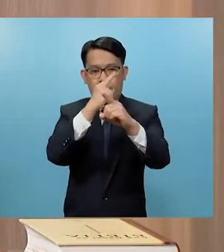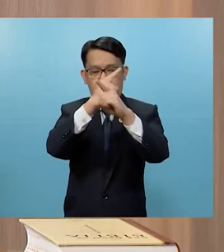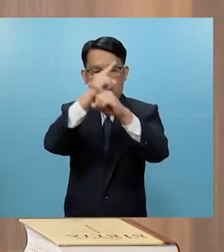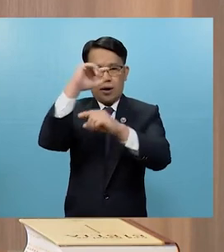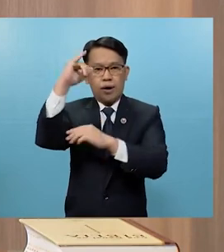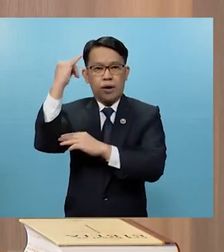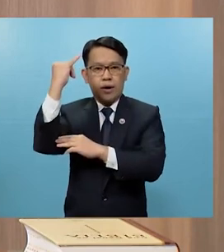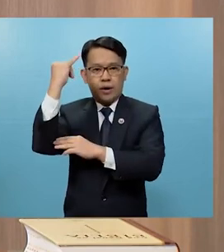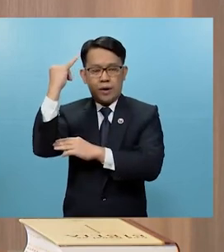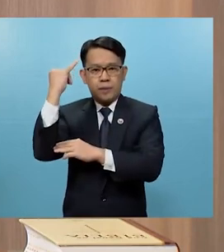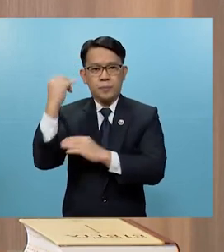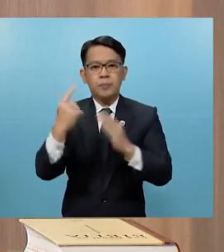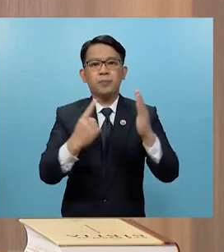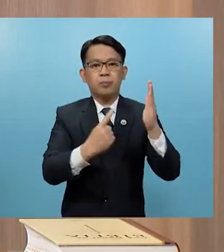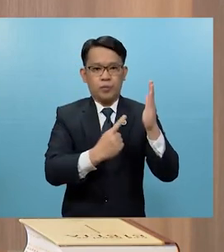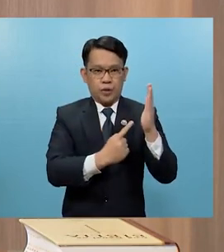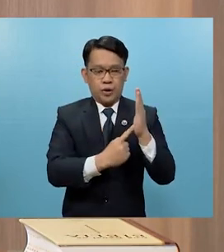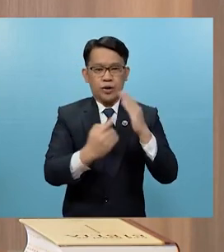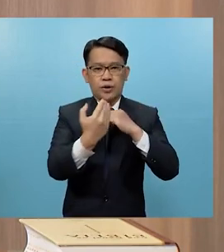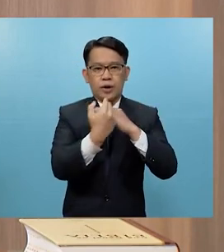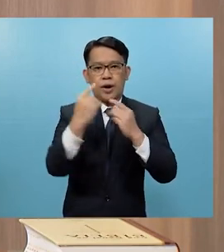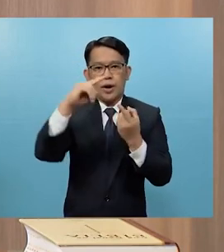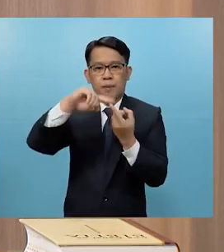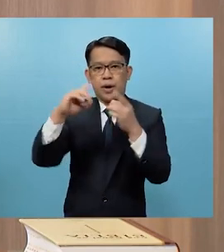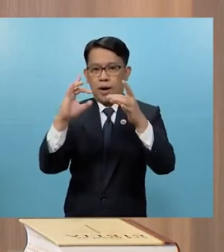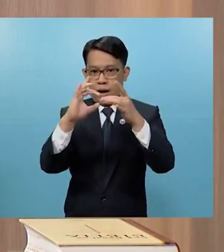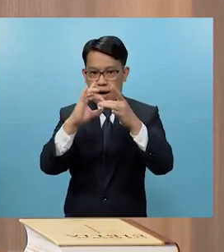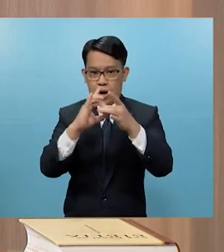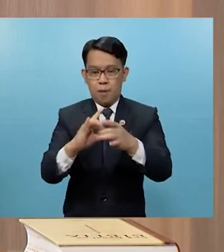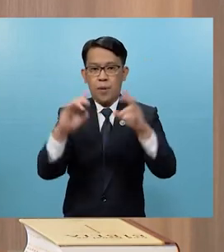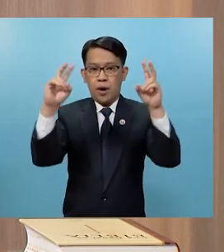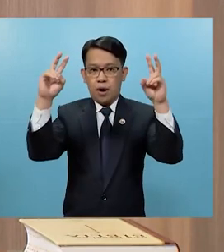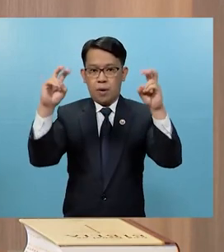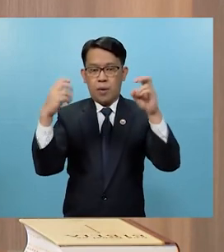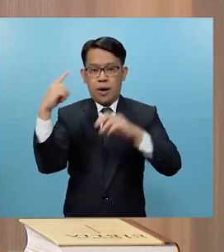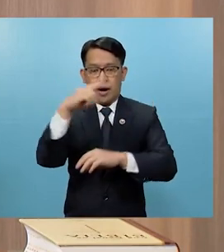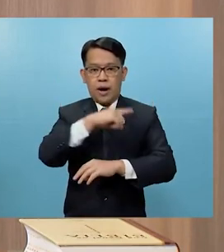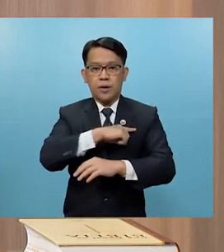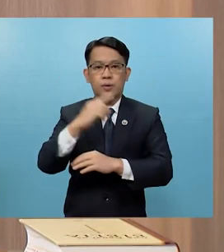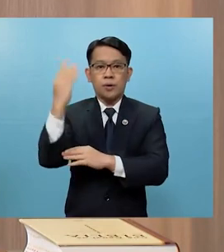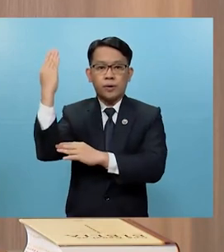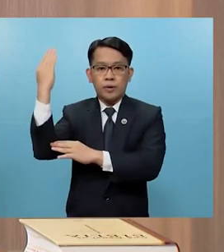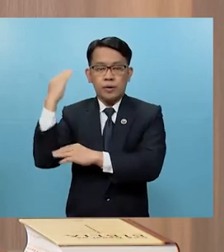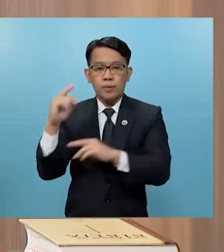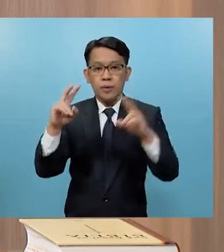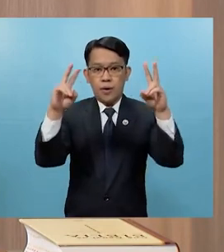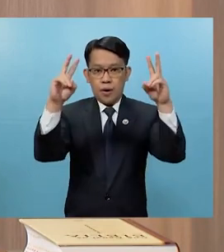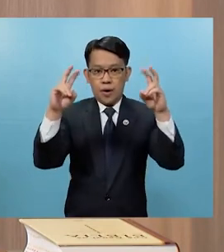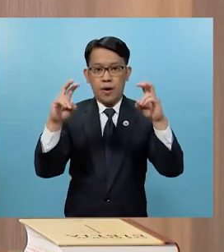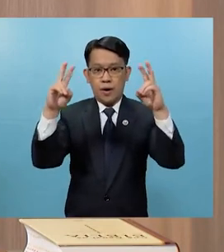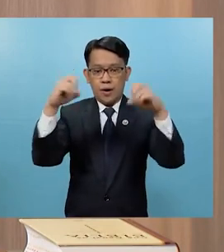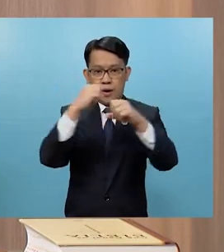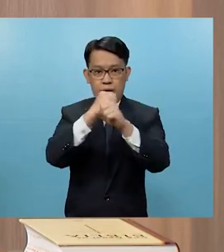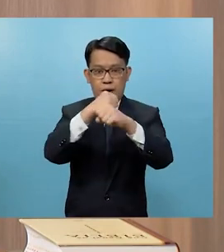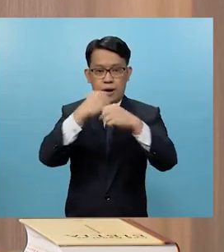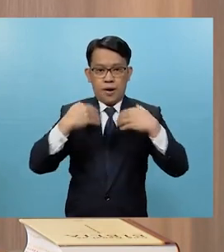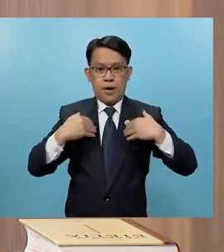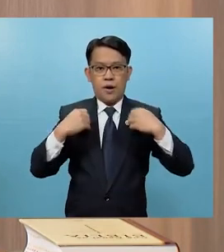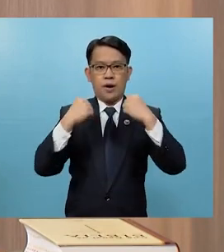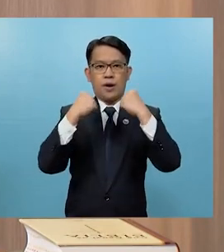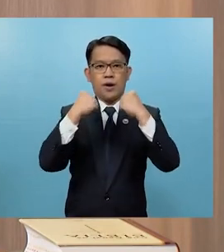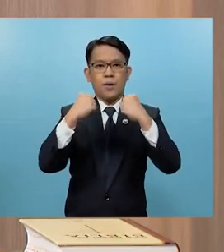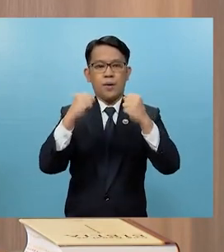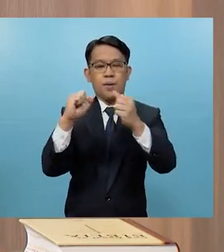na Jelo. At ito nga po mga kaibigan ay kaugnay doon sa episode namin sa nakaraan na may paksang ang ikatatatag